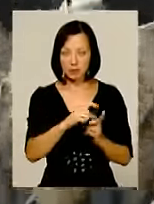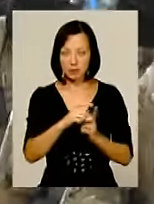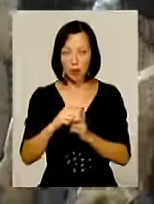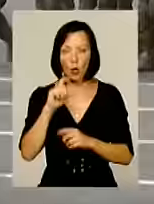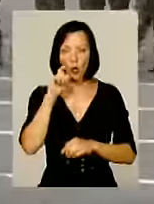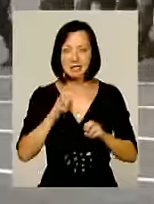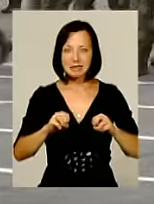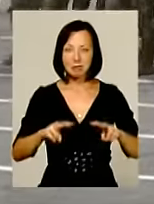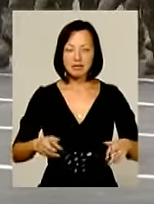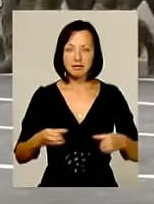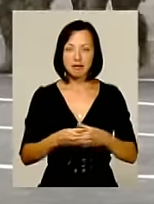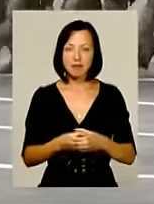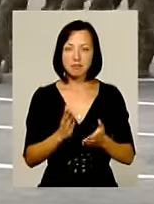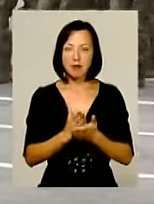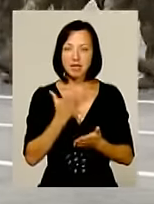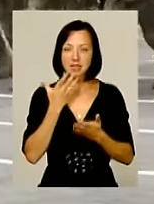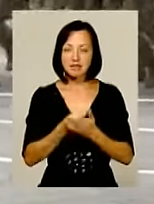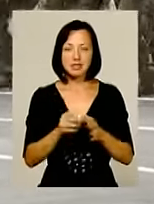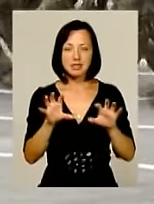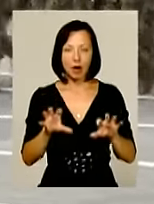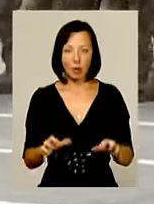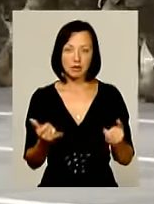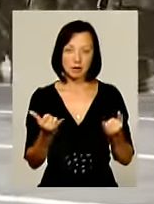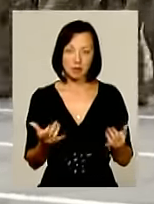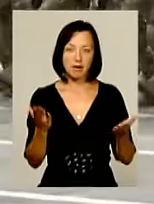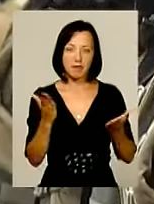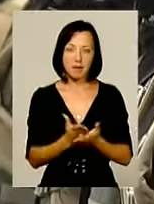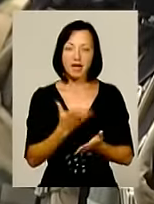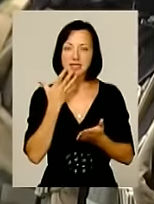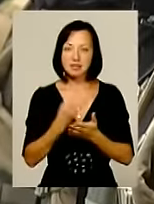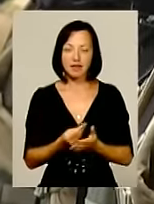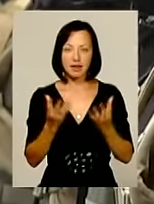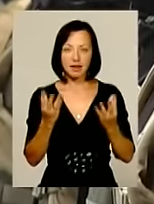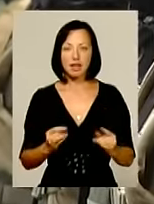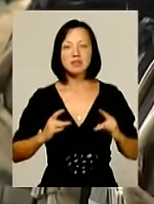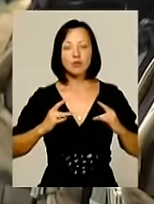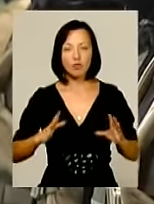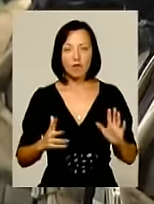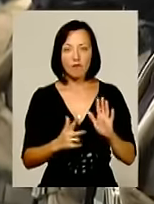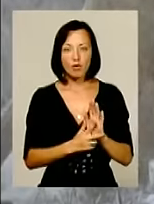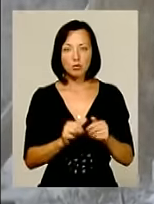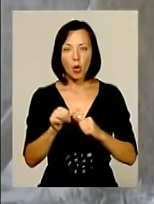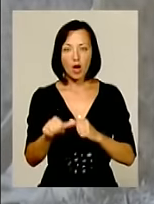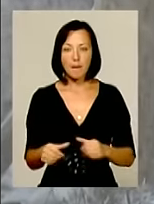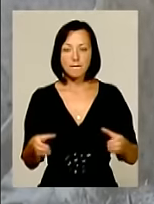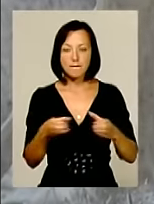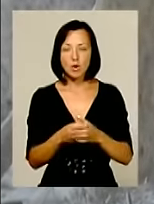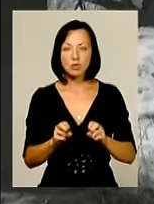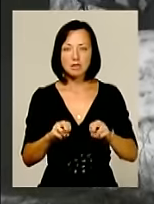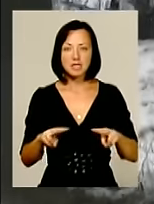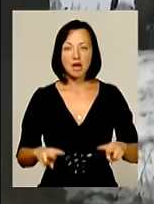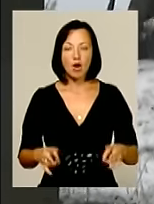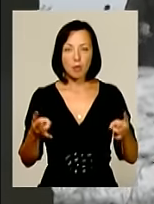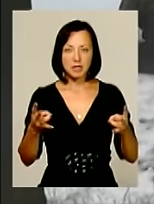«Український спецназ не лише має свій закон, а тепер має і свій день». Святкуватимуть і у 8-му окремому полку спеціального